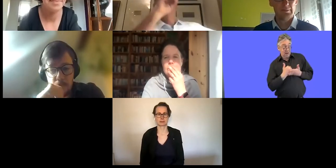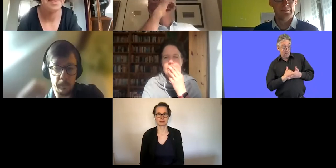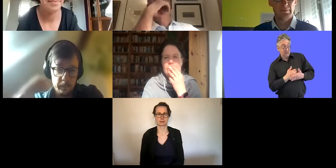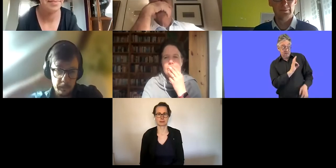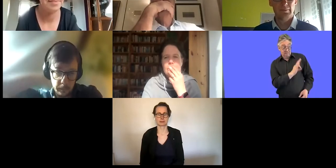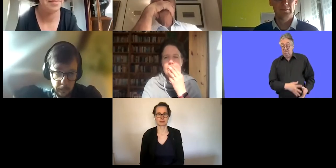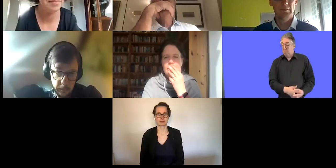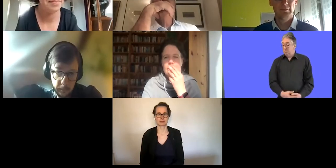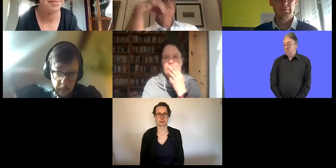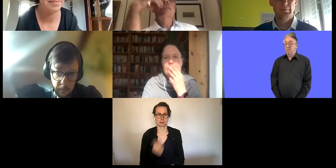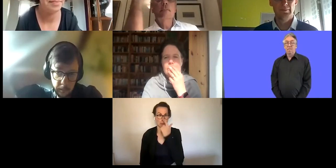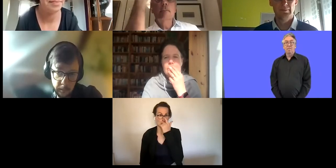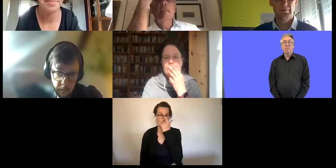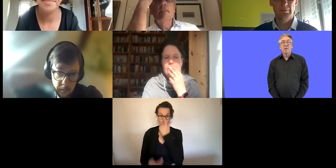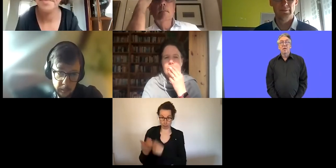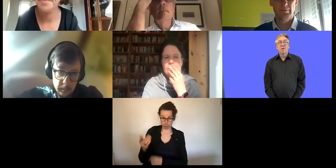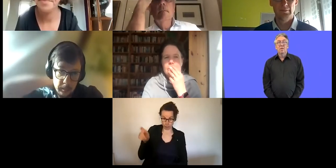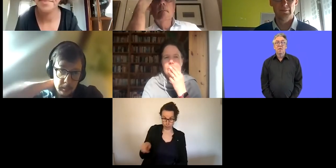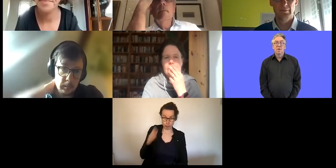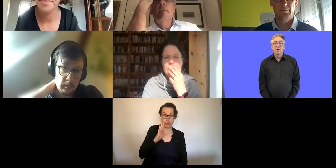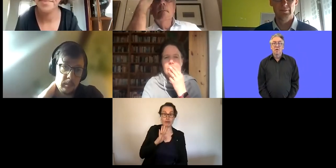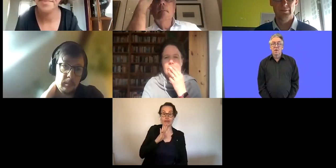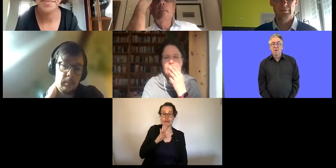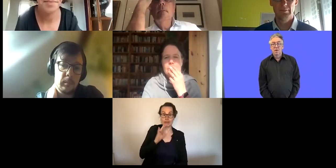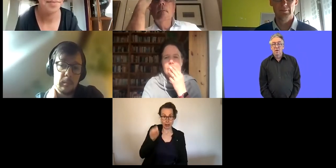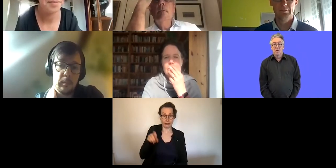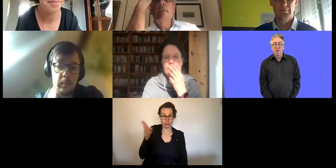Die Sprecherin kann bitte jetzt ihre Frage stellen.